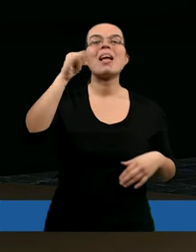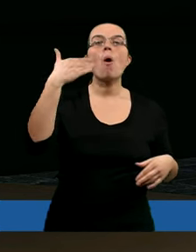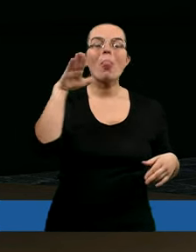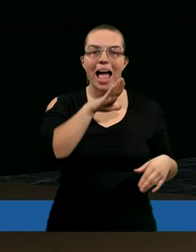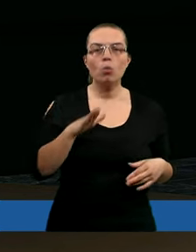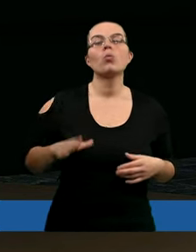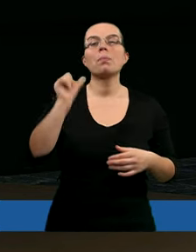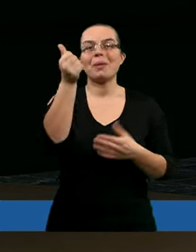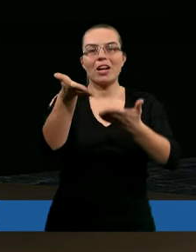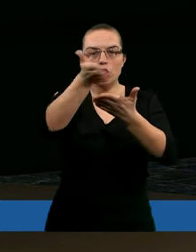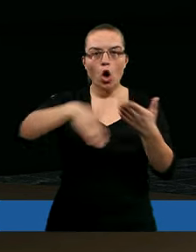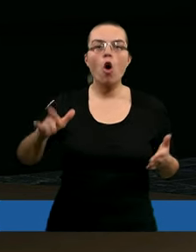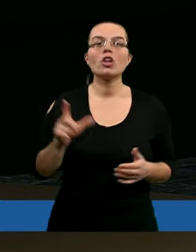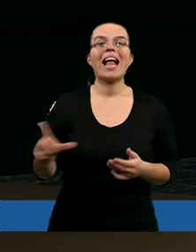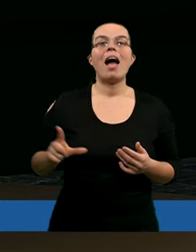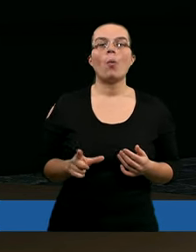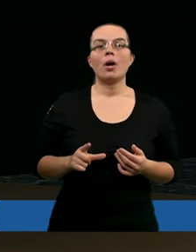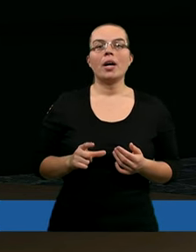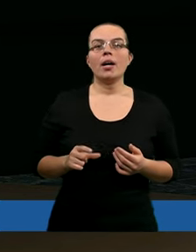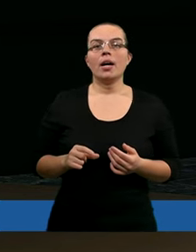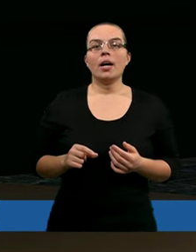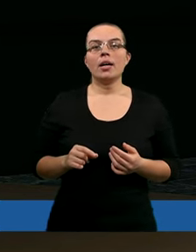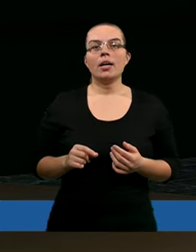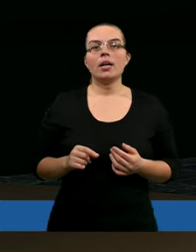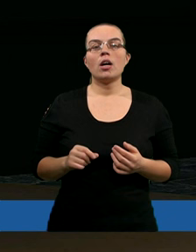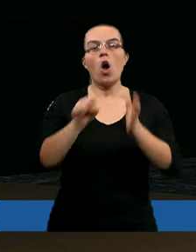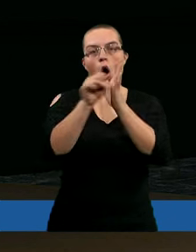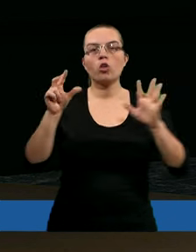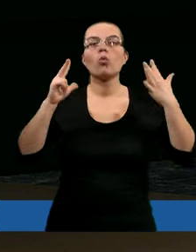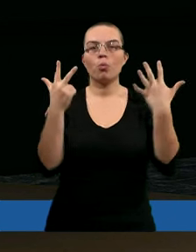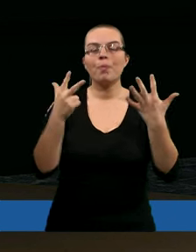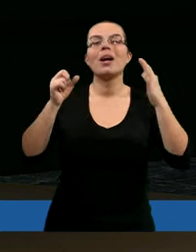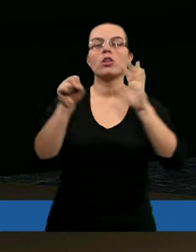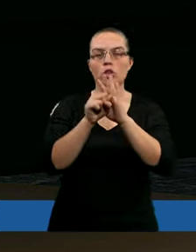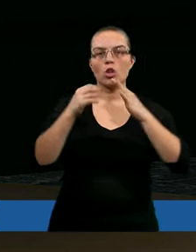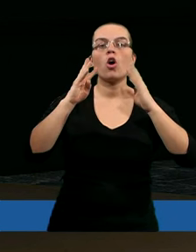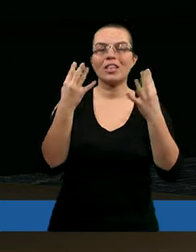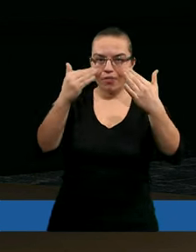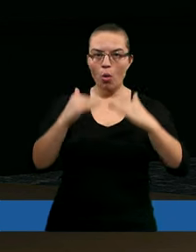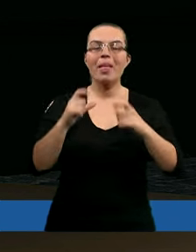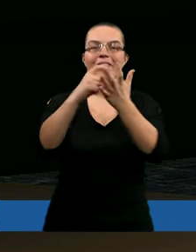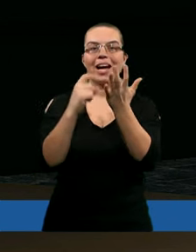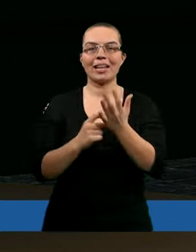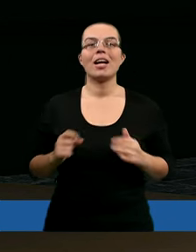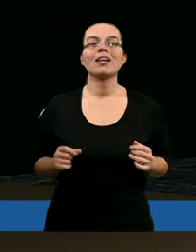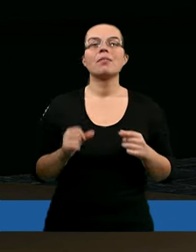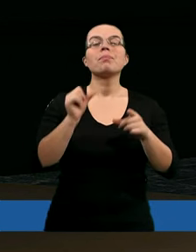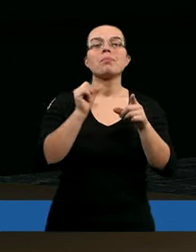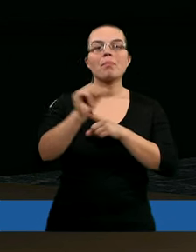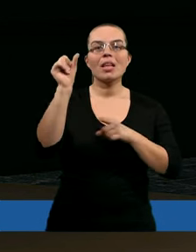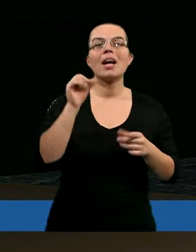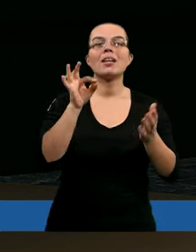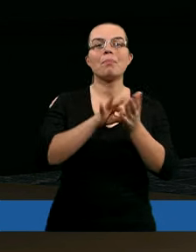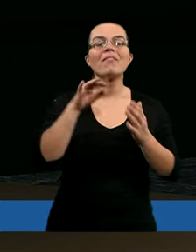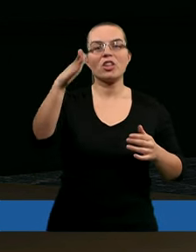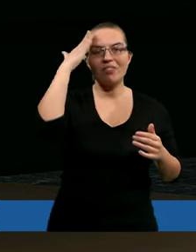usza, w pierwszym rozdziale od ósmego po dziewiąty werset. Nie wstydź